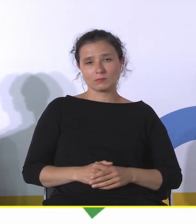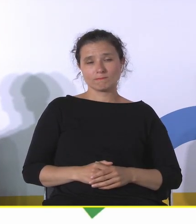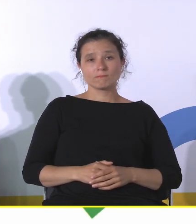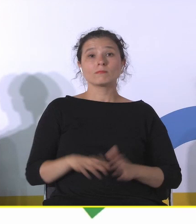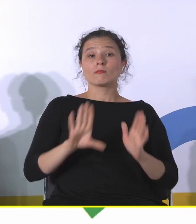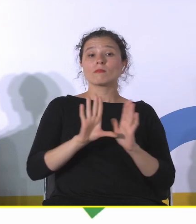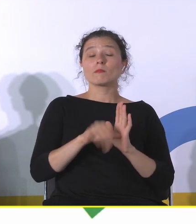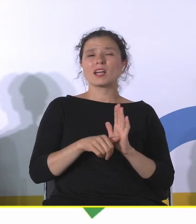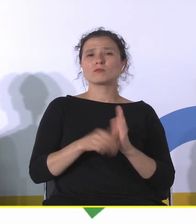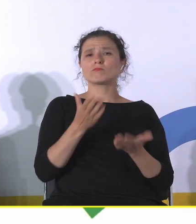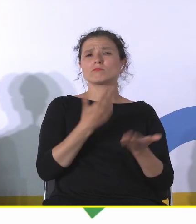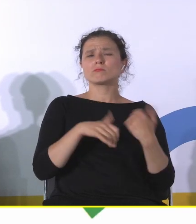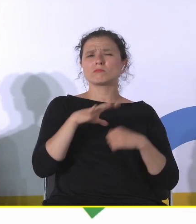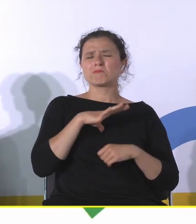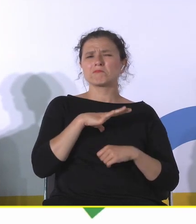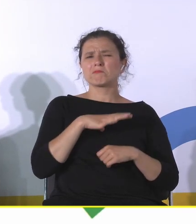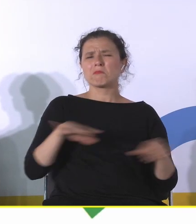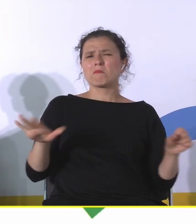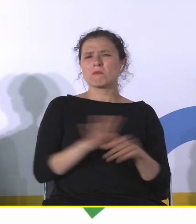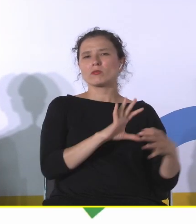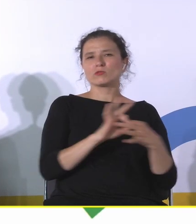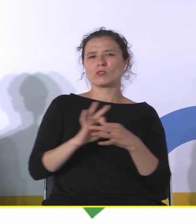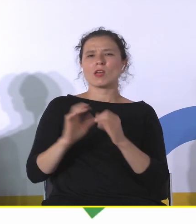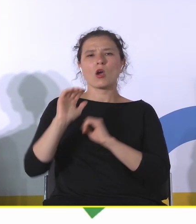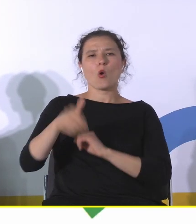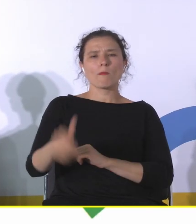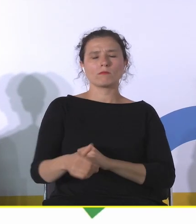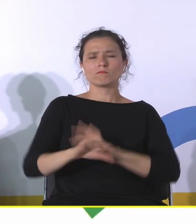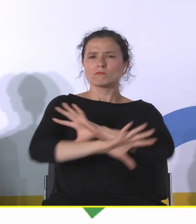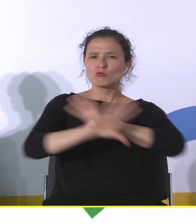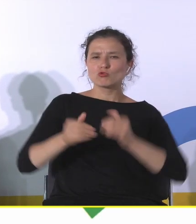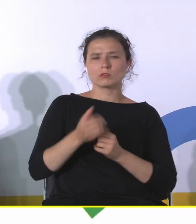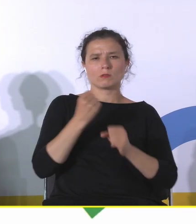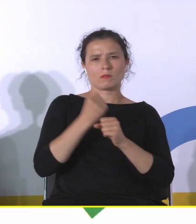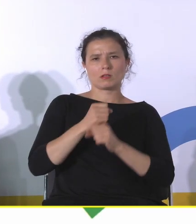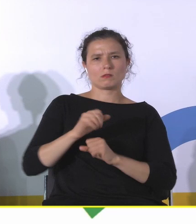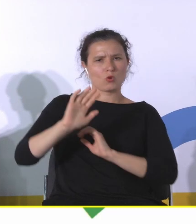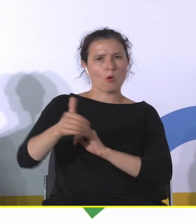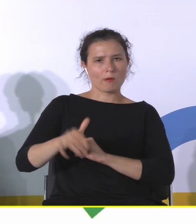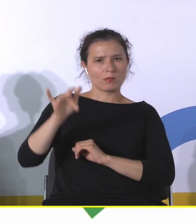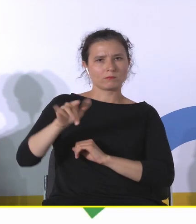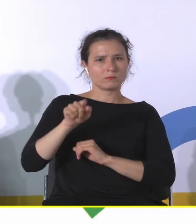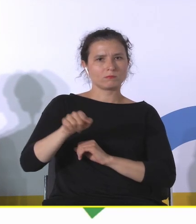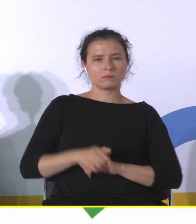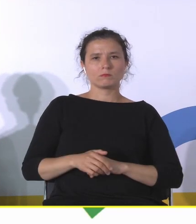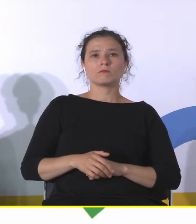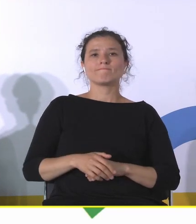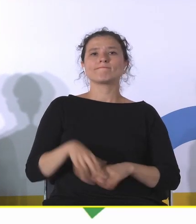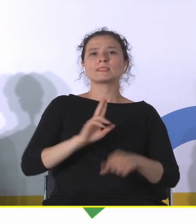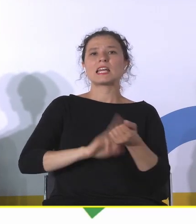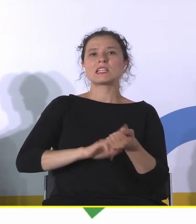która była właściwie całkowicie związana z kopalnią, gdzie wszyscy pracowali w kopalni, gdzie jakby rytm życia tej kopalni